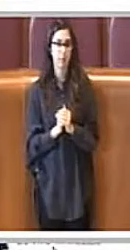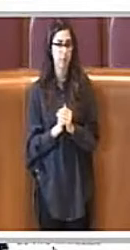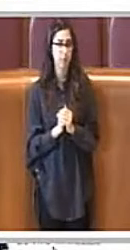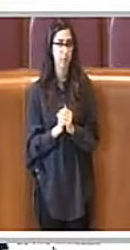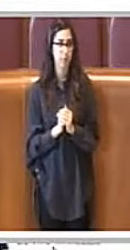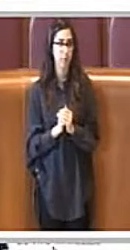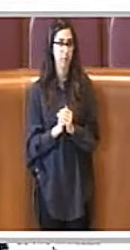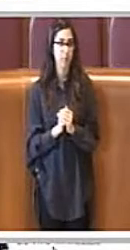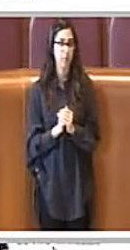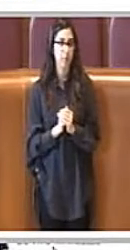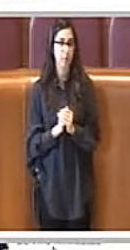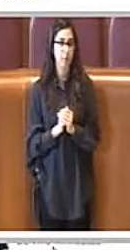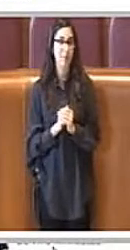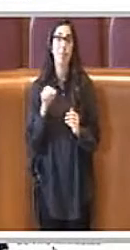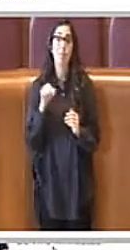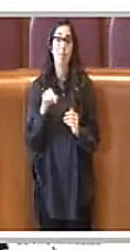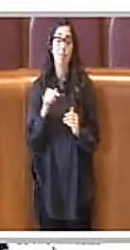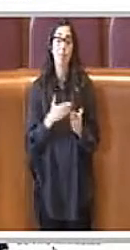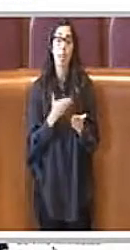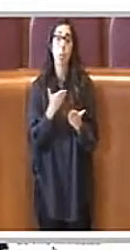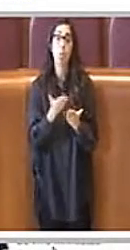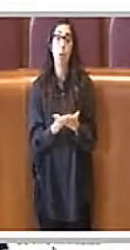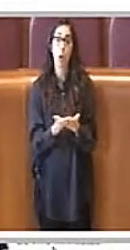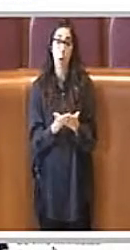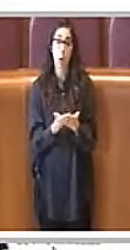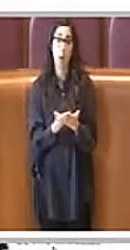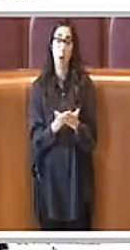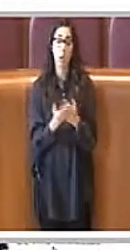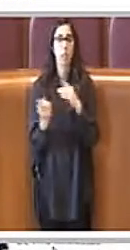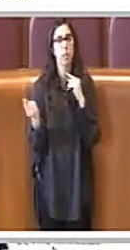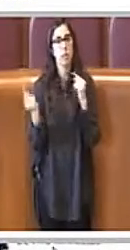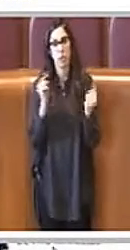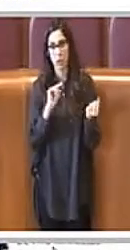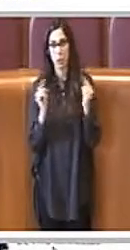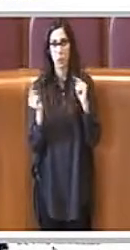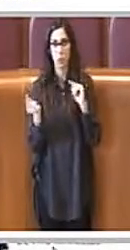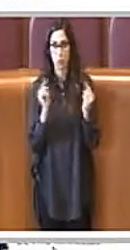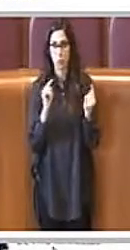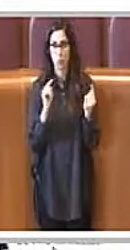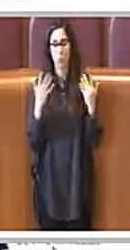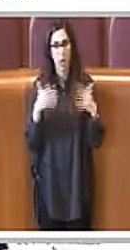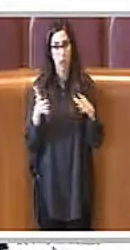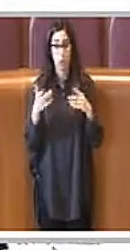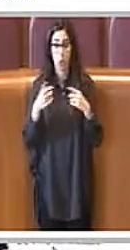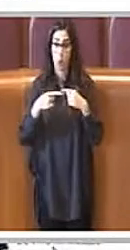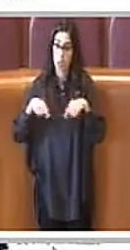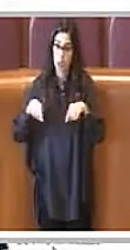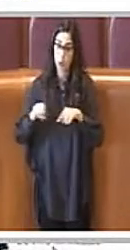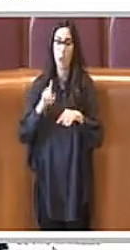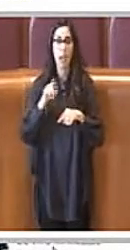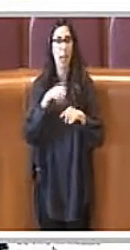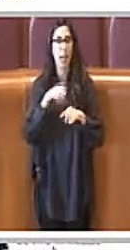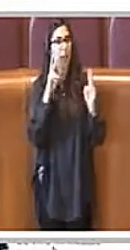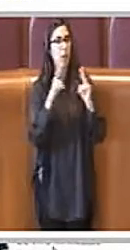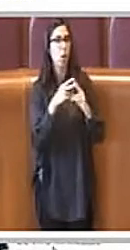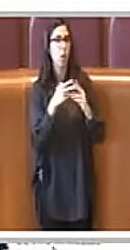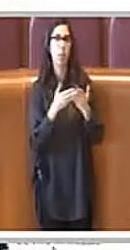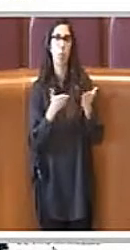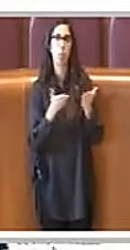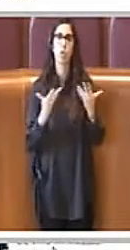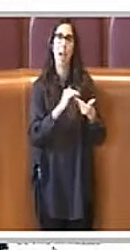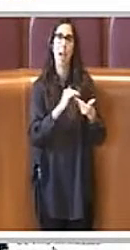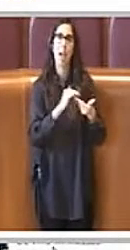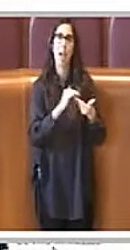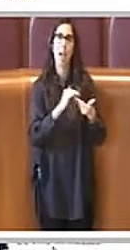tratta di una proposta che è stata discussa ampiamente Sia in commissione, sia negli incontri pubblici con le associazioni Le